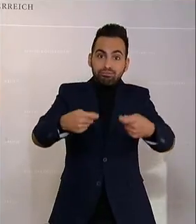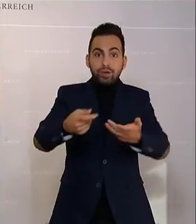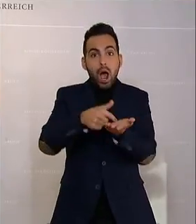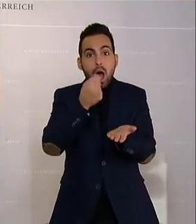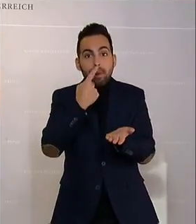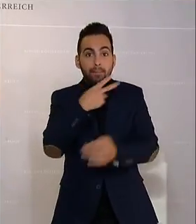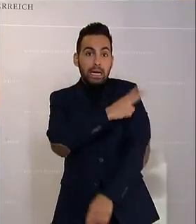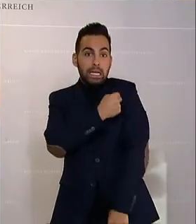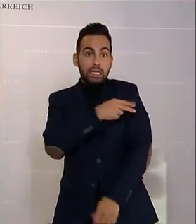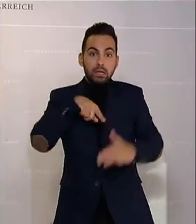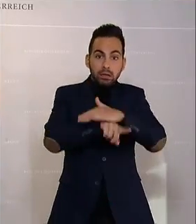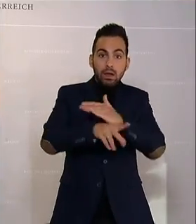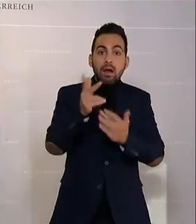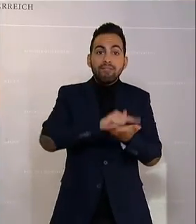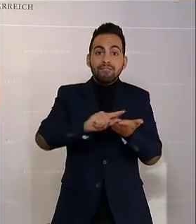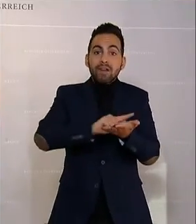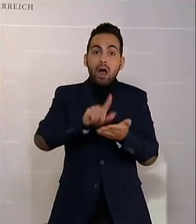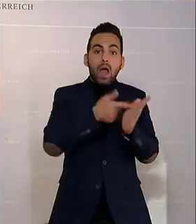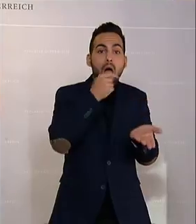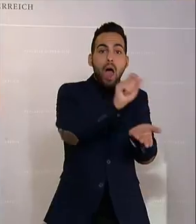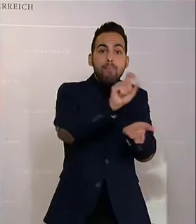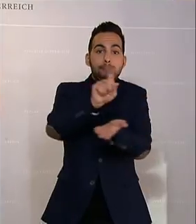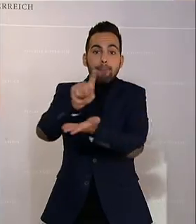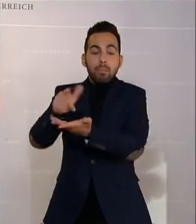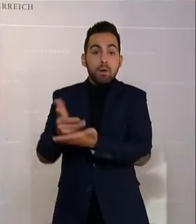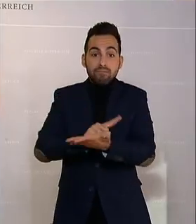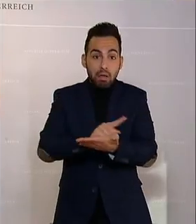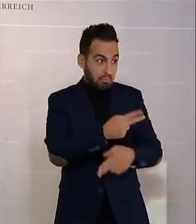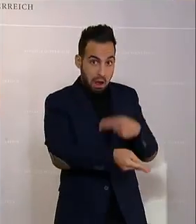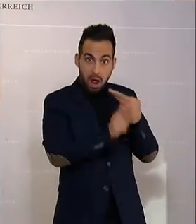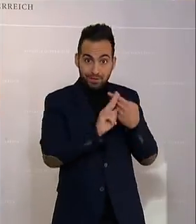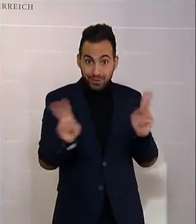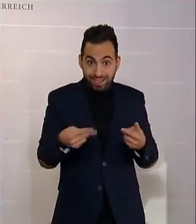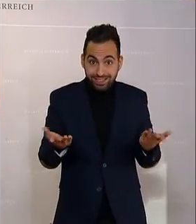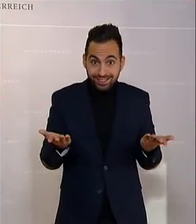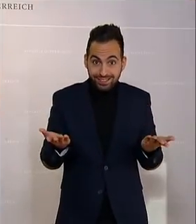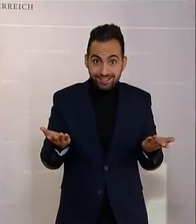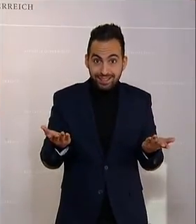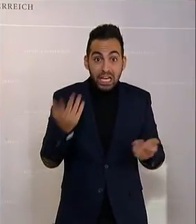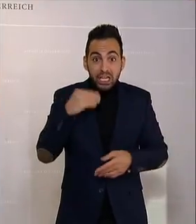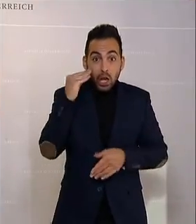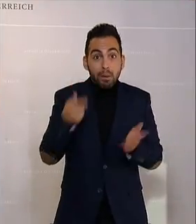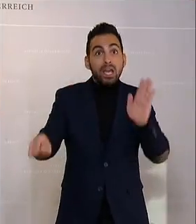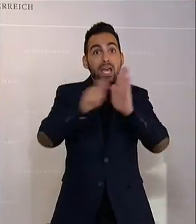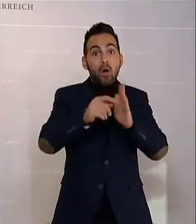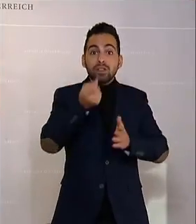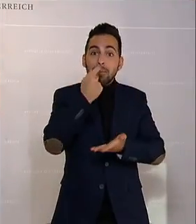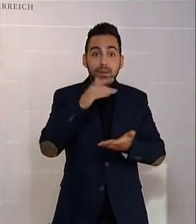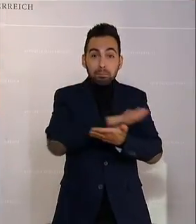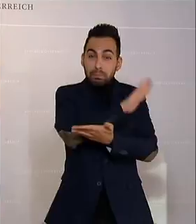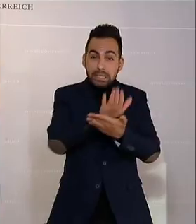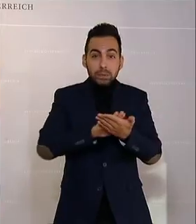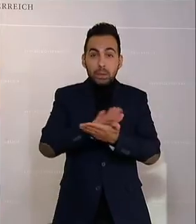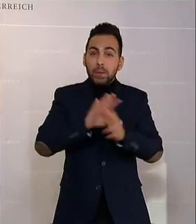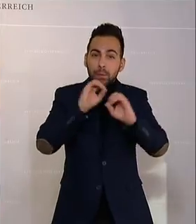den Kliniken verwendet? Ich glaube, Sie können mir das nicht beantworten und ich glaube, es ist leider Gottes noch gar nichts beschaffen worden. Und wir befinden uns gerade